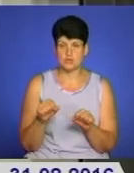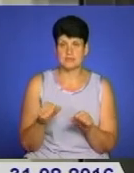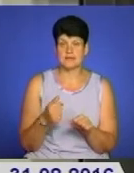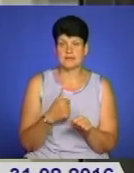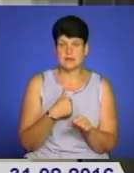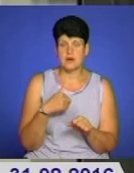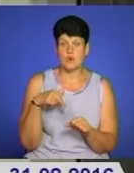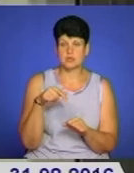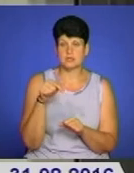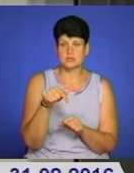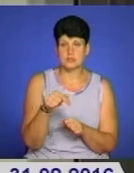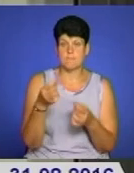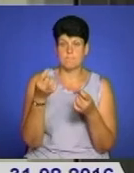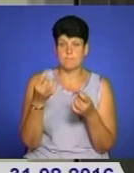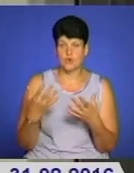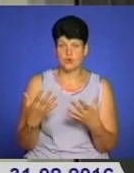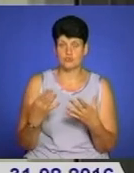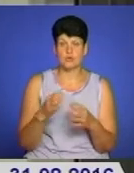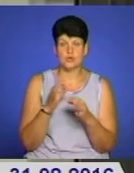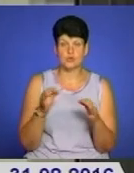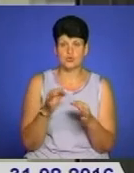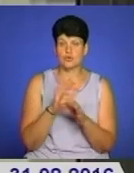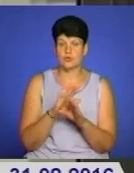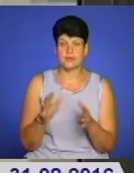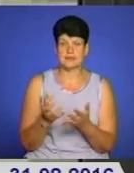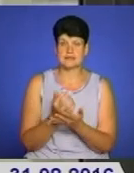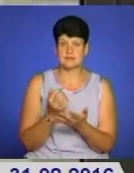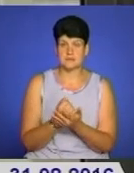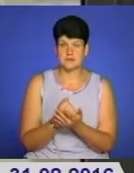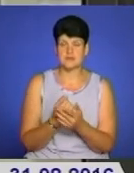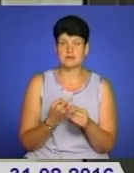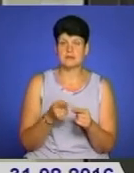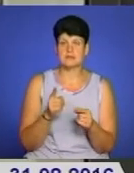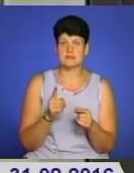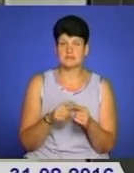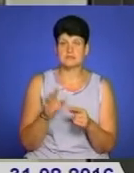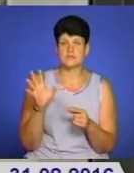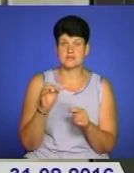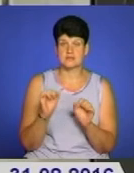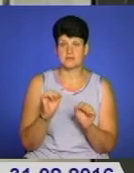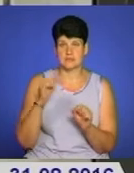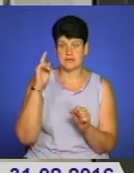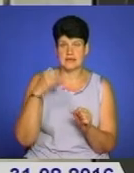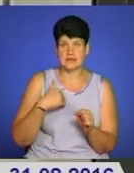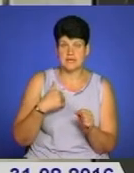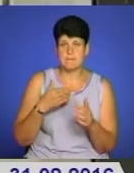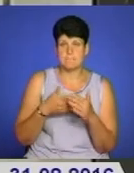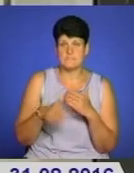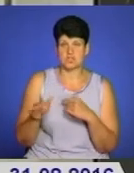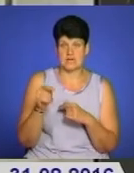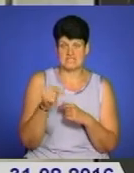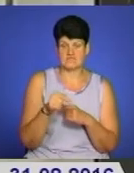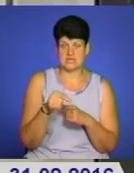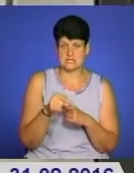я ходила сюди просто так, нічого не заробляли. Це, в принципі, керівники знають. Я пішла звідси і